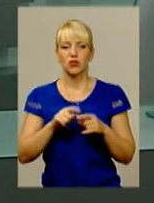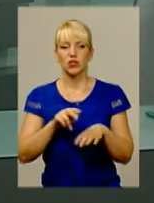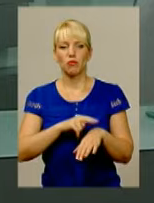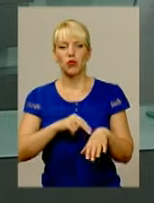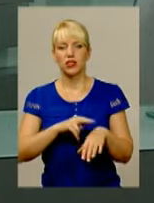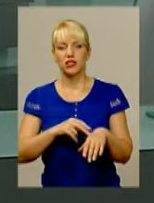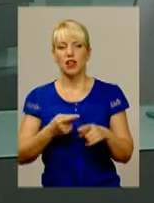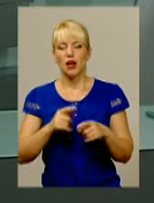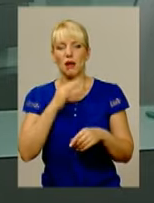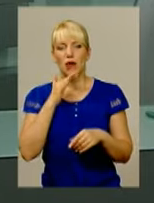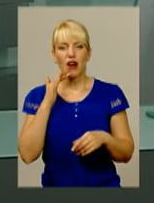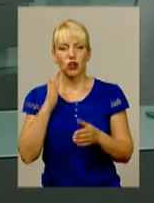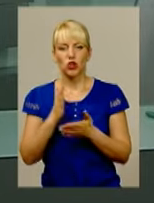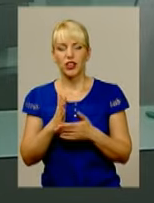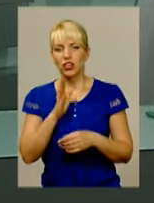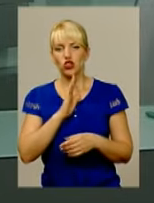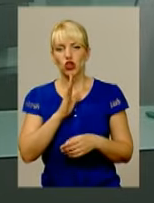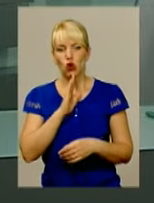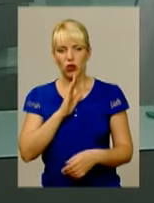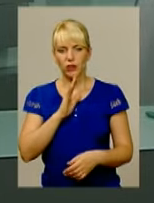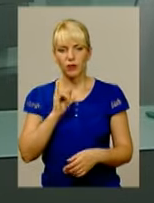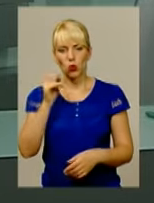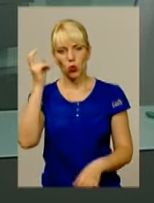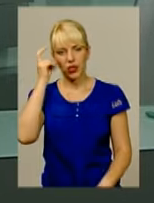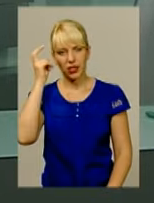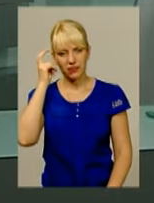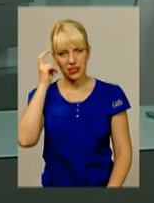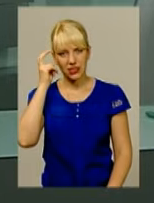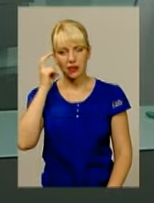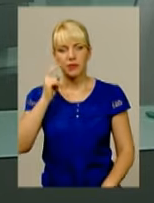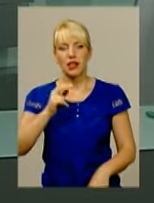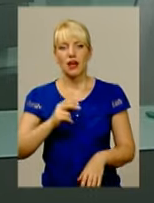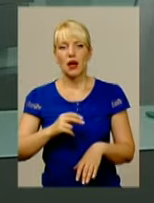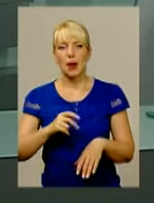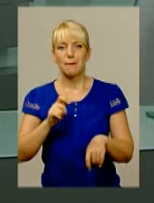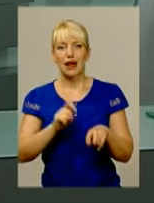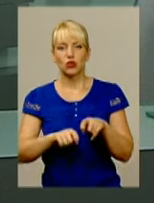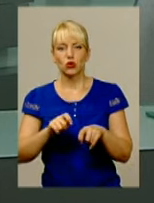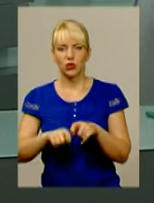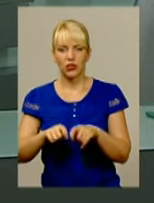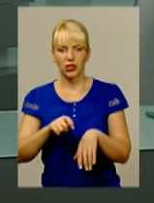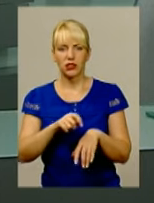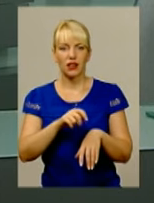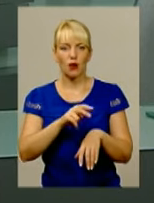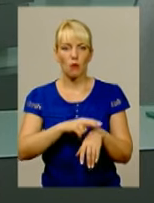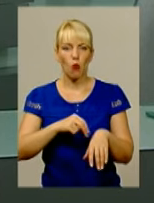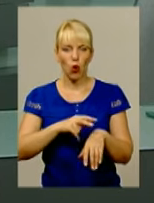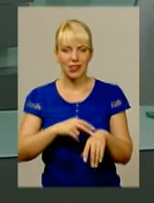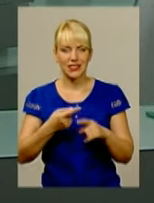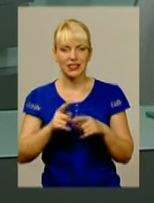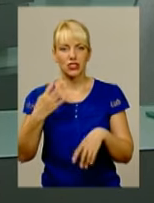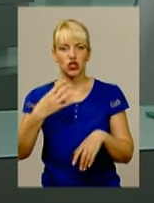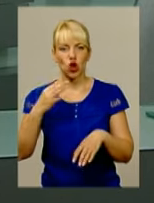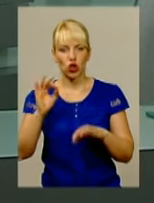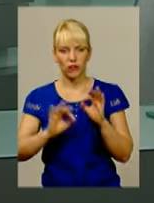тому що, дійсно, дуже багато жінок у київській патрульній поліції, це 40%. За даними офіційного